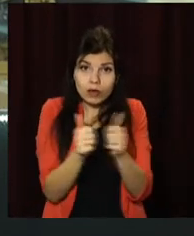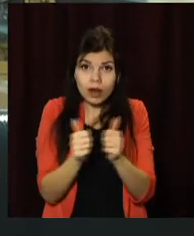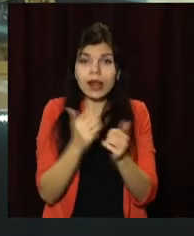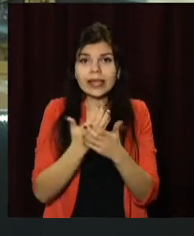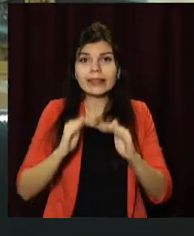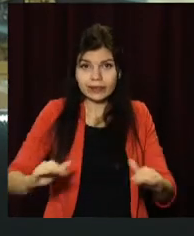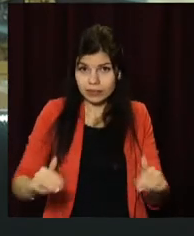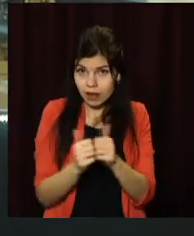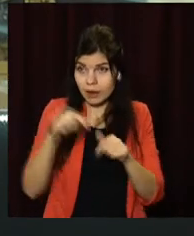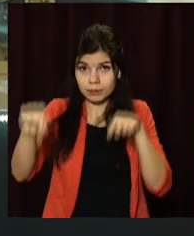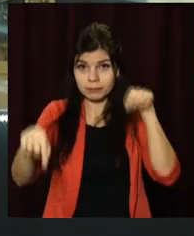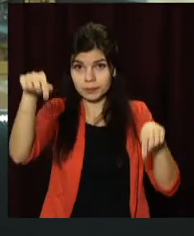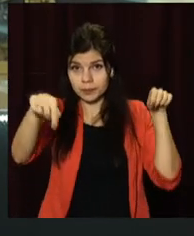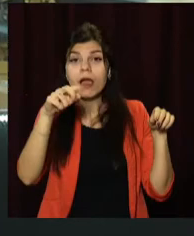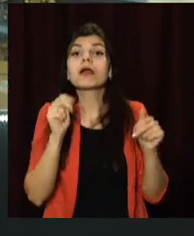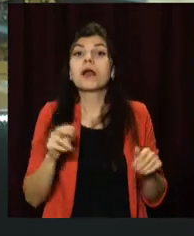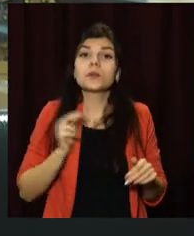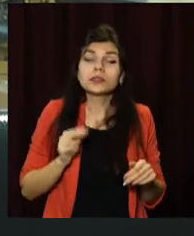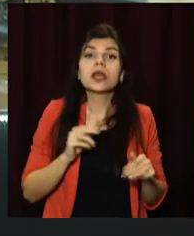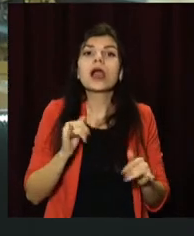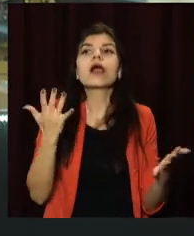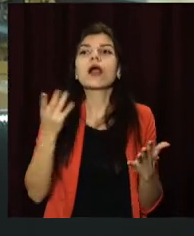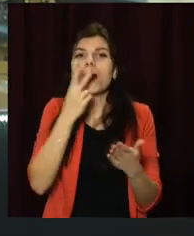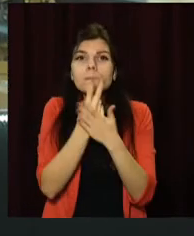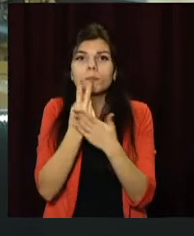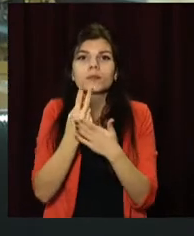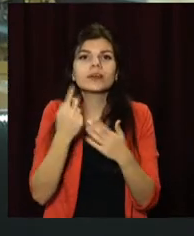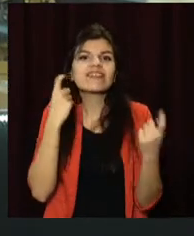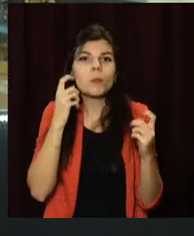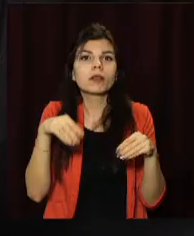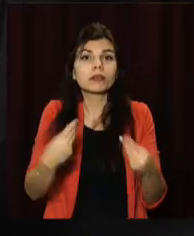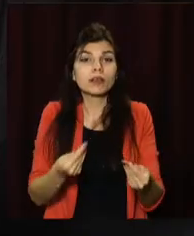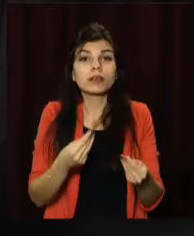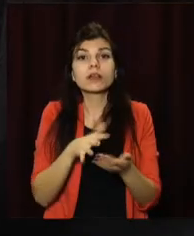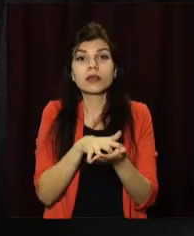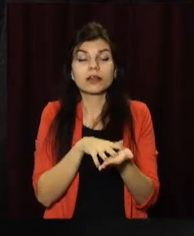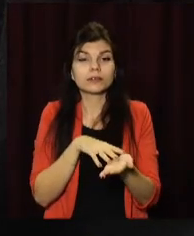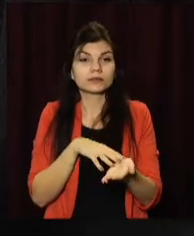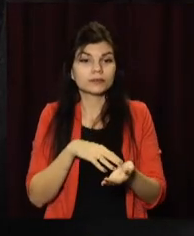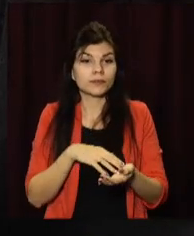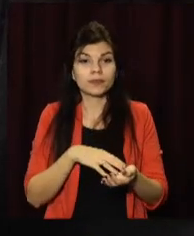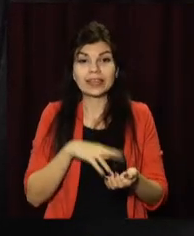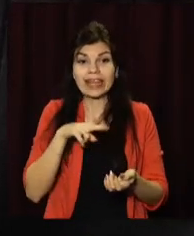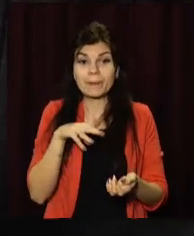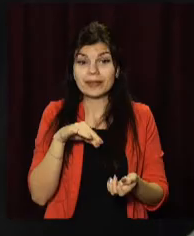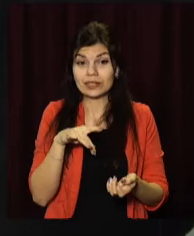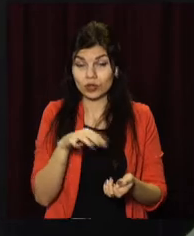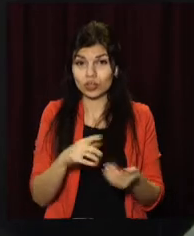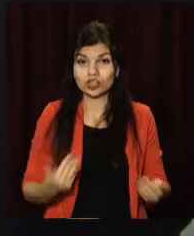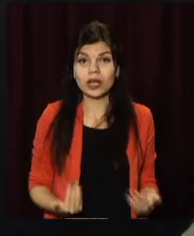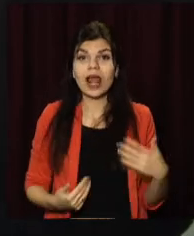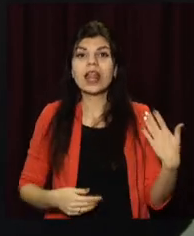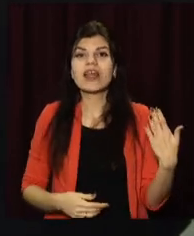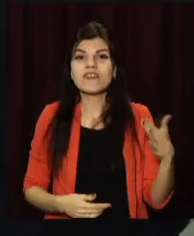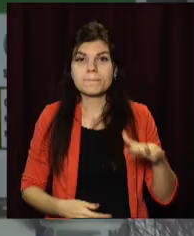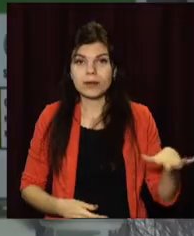дитсадках. Як вони працюють та які показники відстежують – далі у сюжеті. Дмитро Григор'єв мешкає на Лівому березі, поблизу